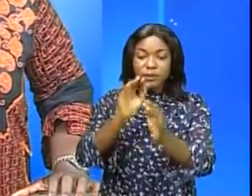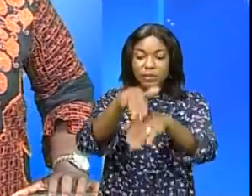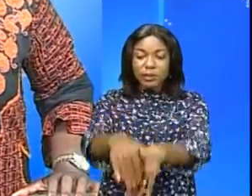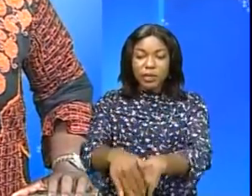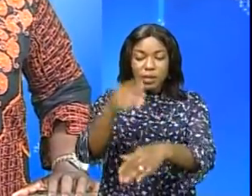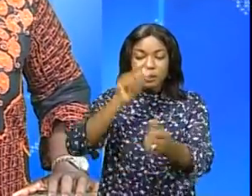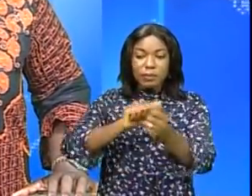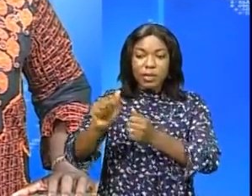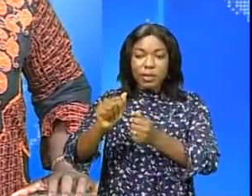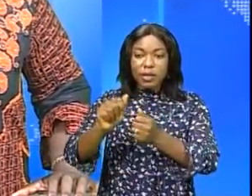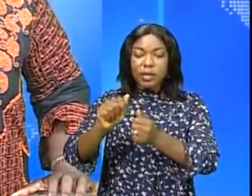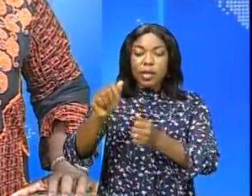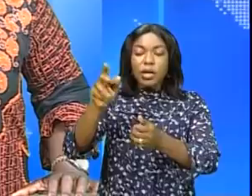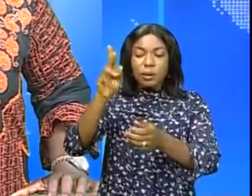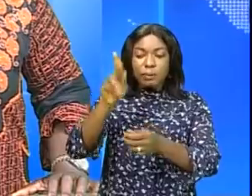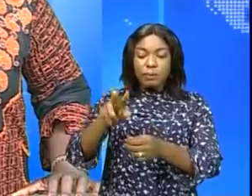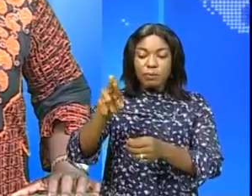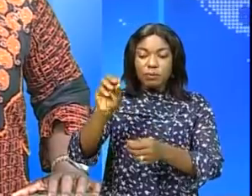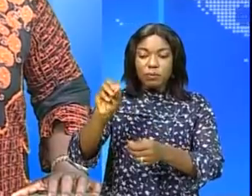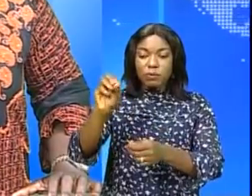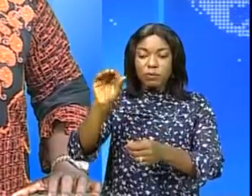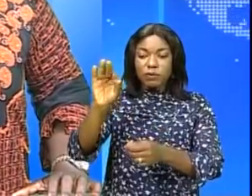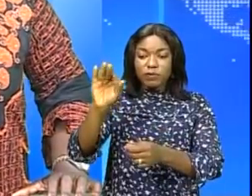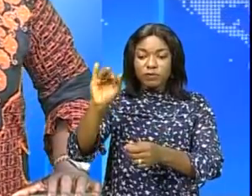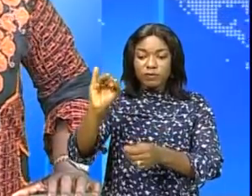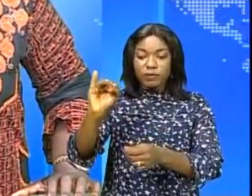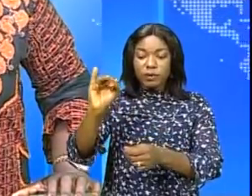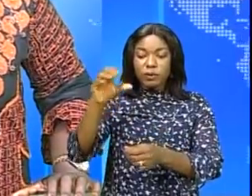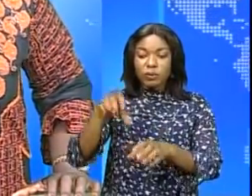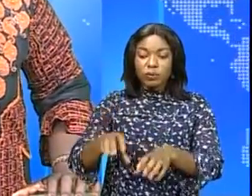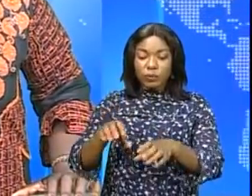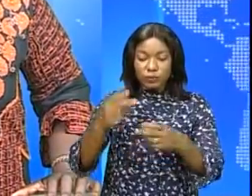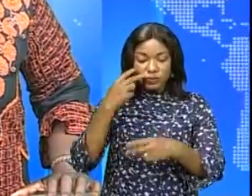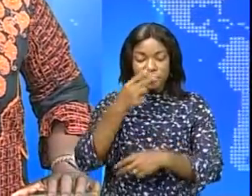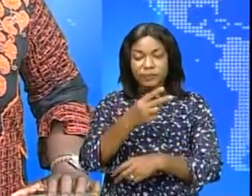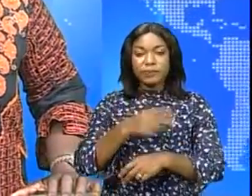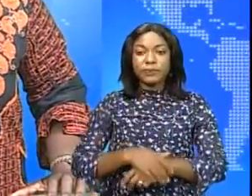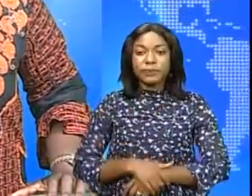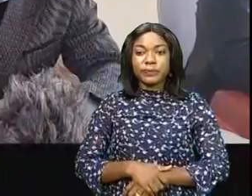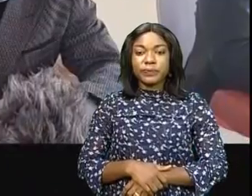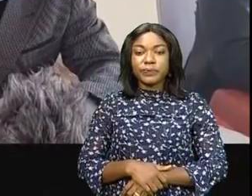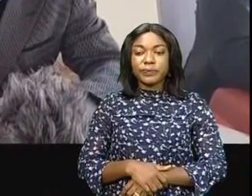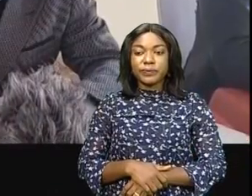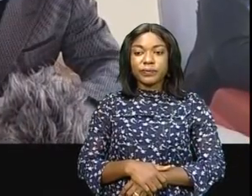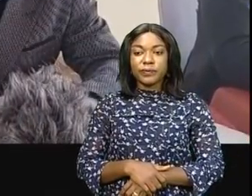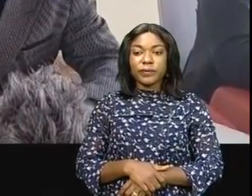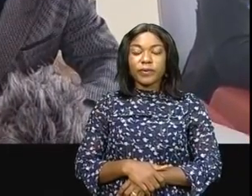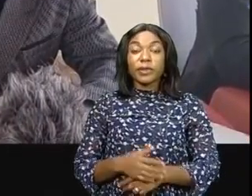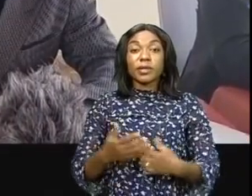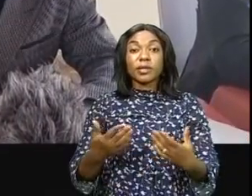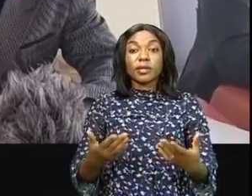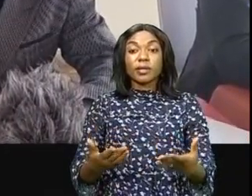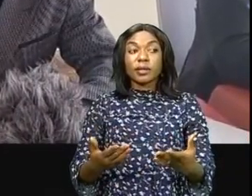Congo les détails du contenu avec Alfred Ndiango de la RTNC Béni Que non-obstard